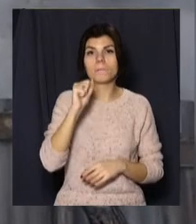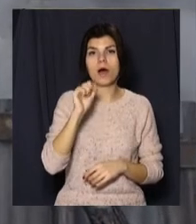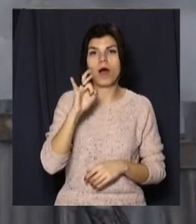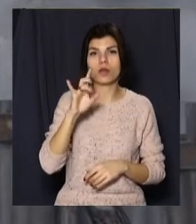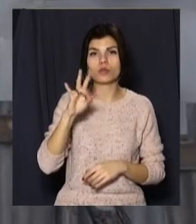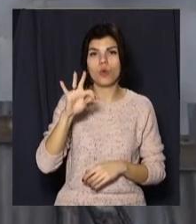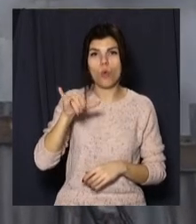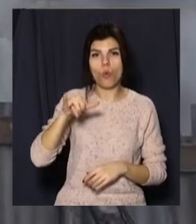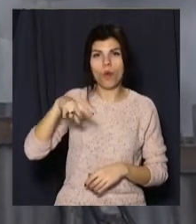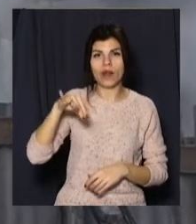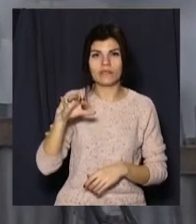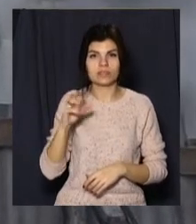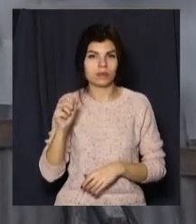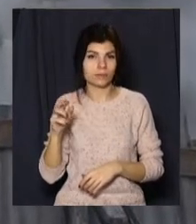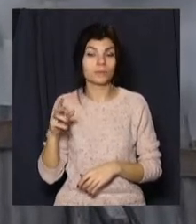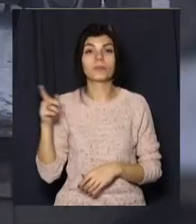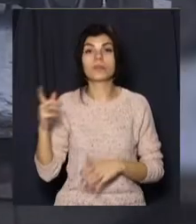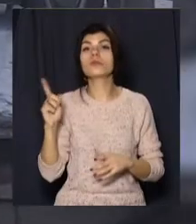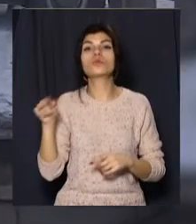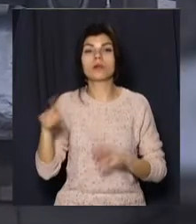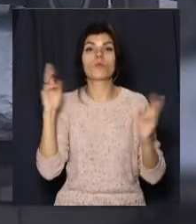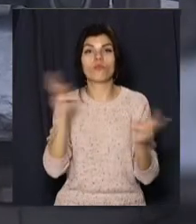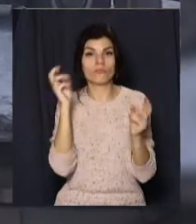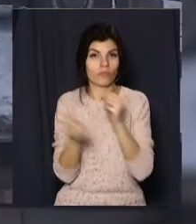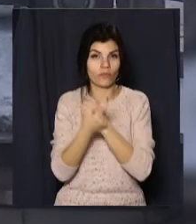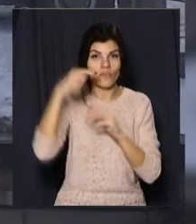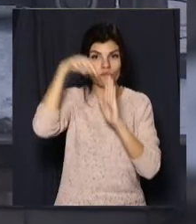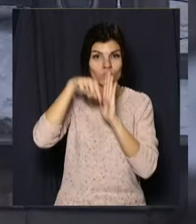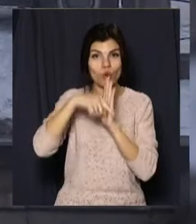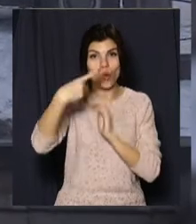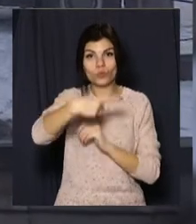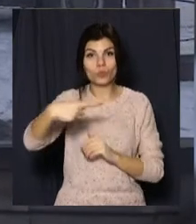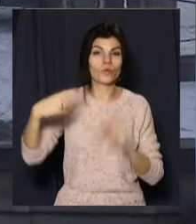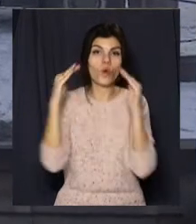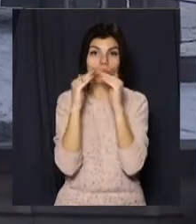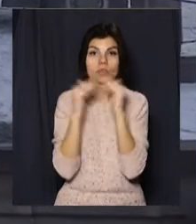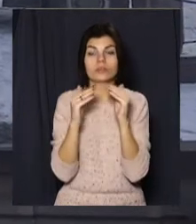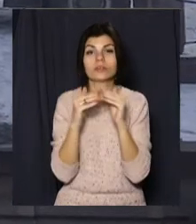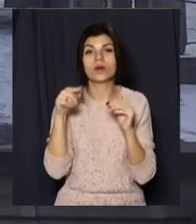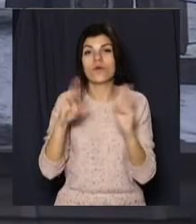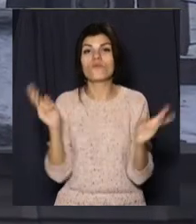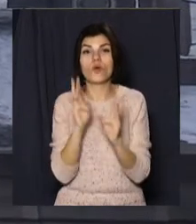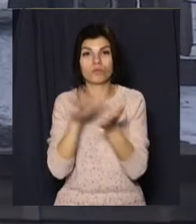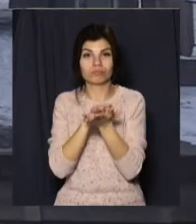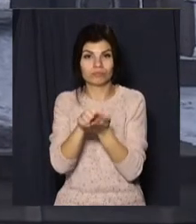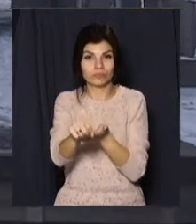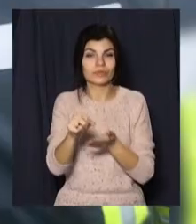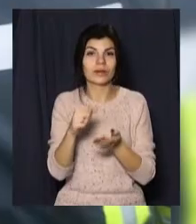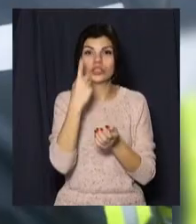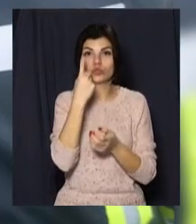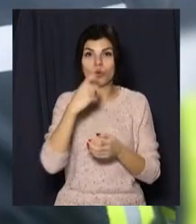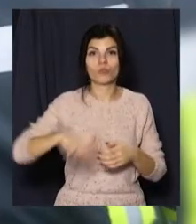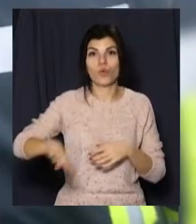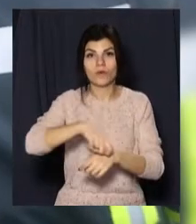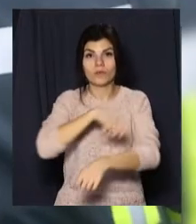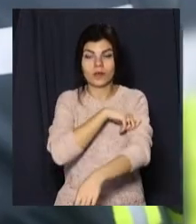На місці ДСНСники з'ясували, що загоряння виникло всередині одноповерхового будинку. Вогонь знищив майно на 100 квадратах.